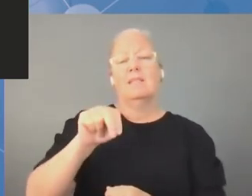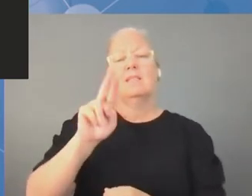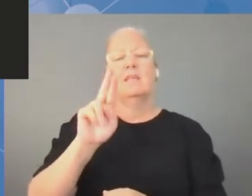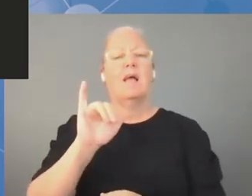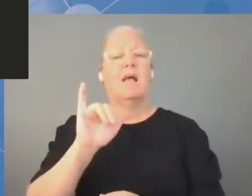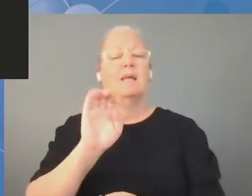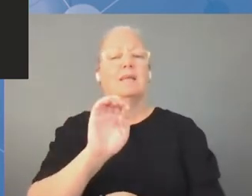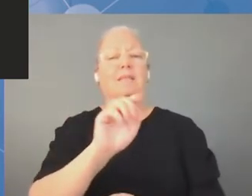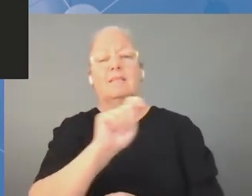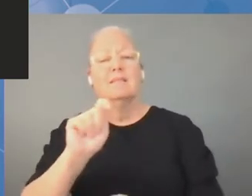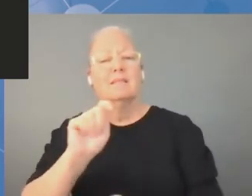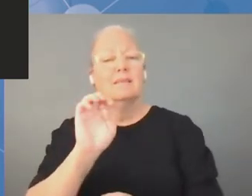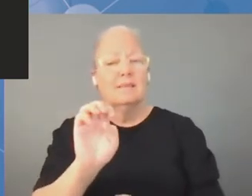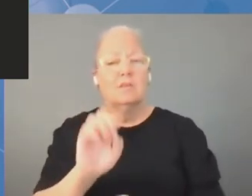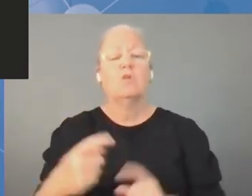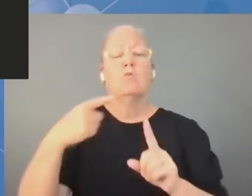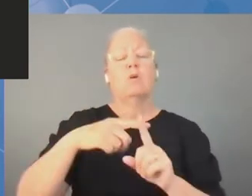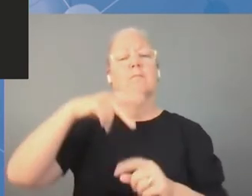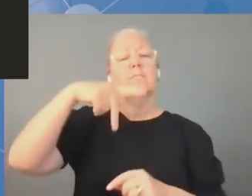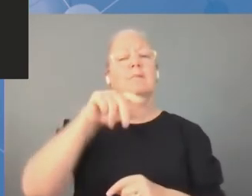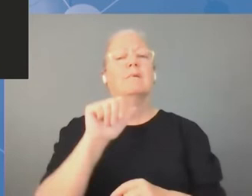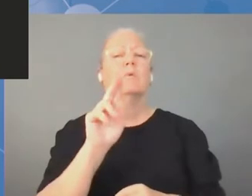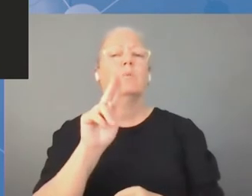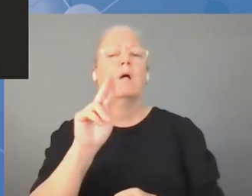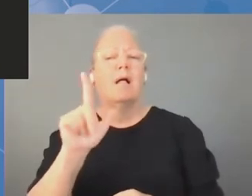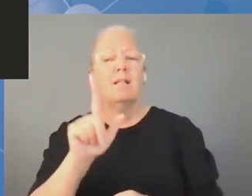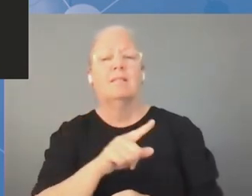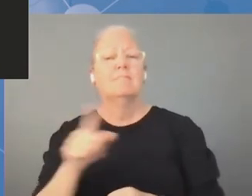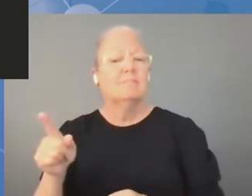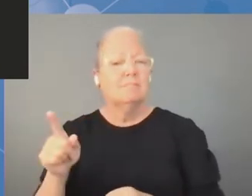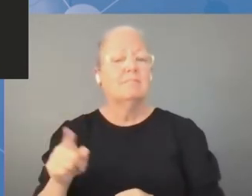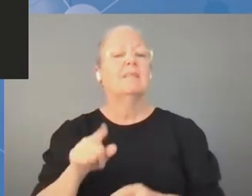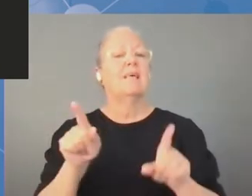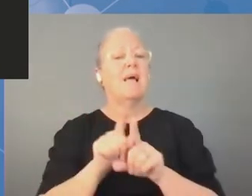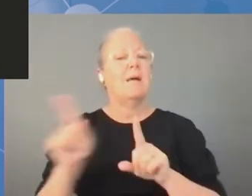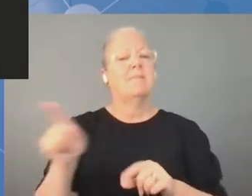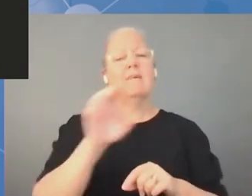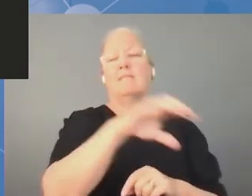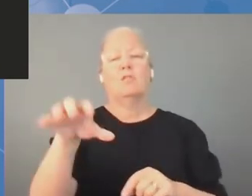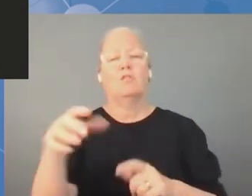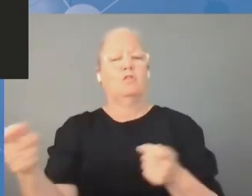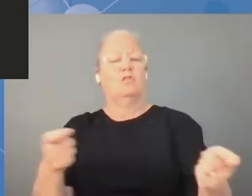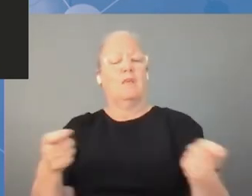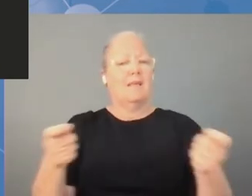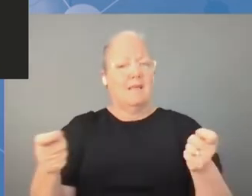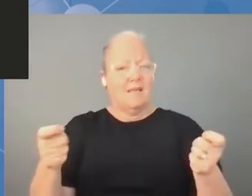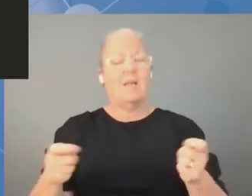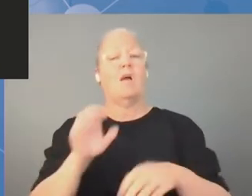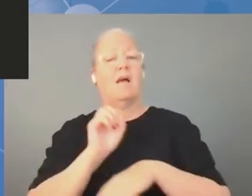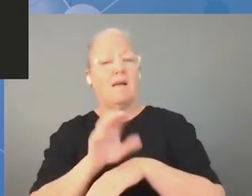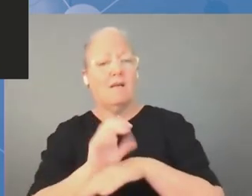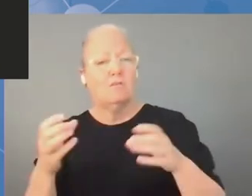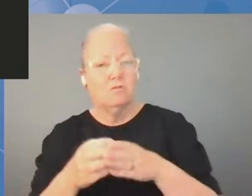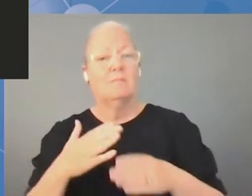z różnymi interesariuszami. I tak dobrze będzie nam się współpracowało z Polem Michelem, jak współpracowało nam się z Henriette